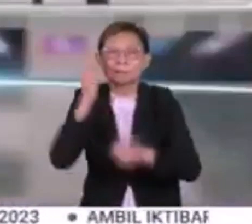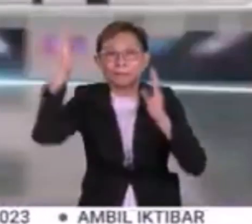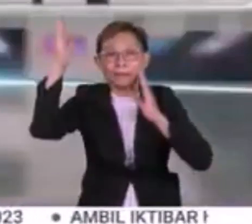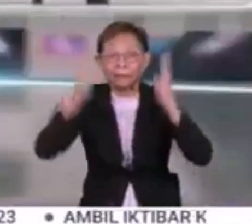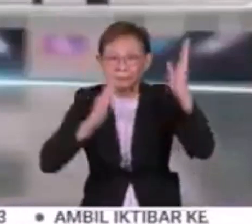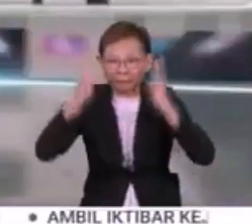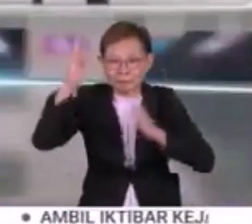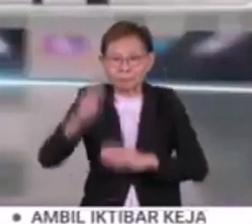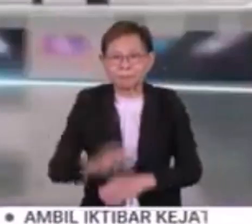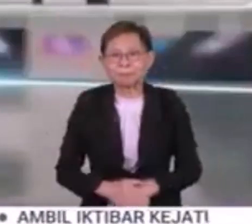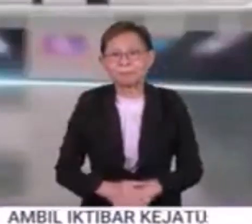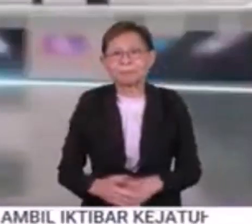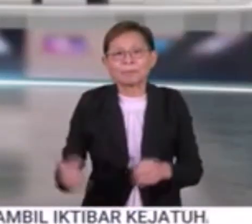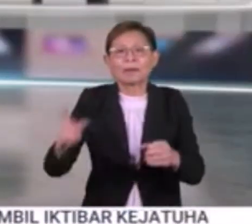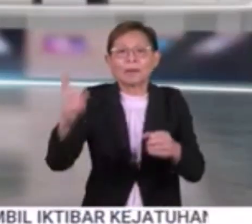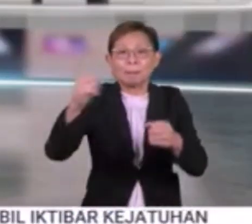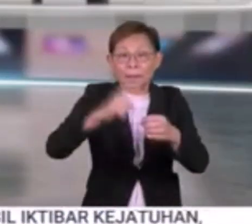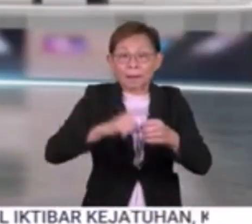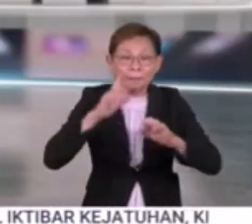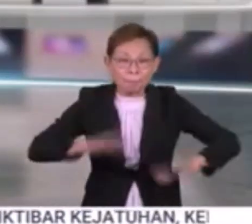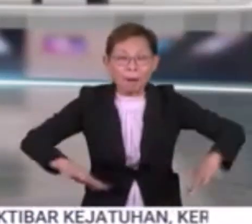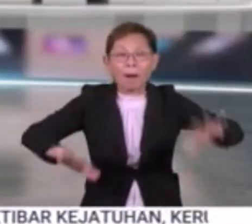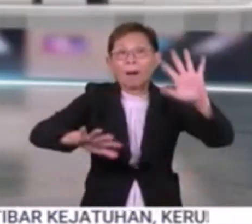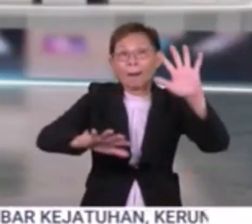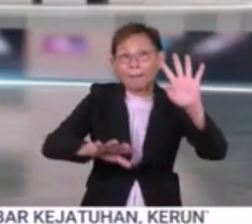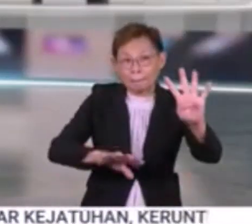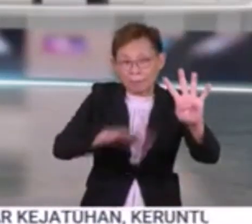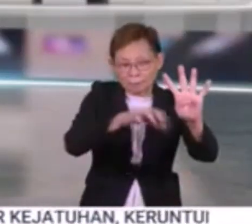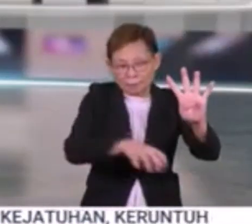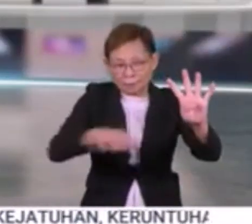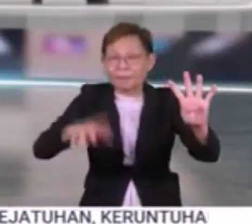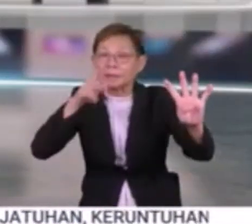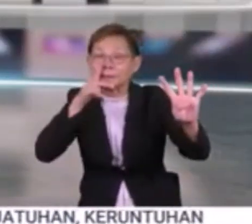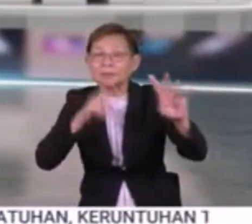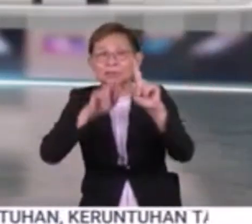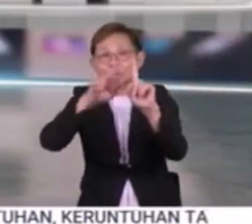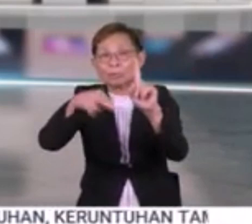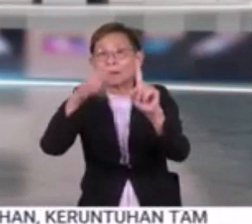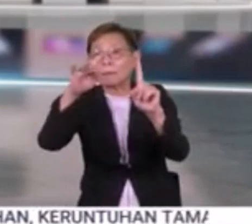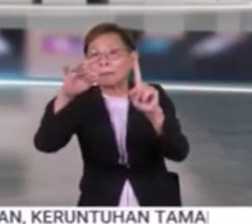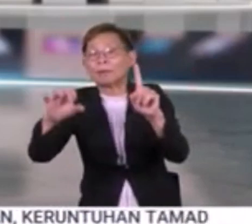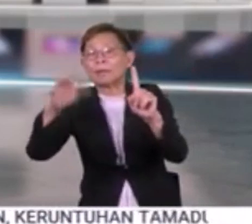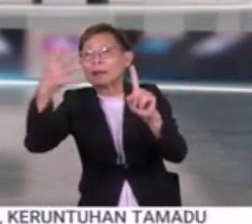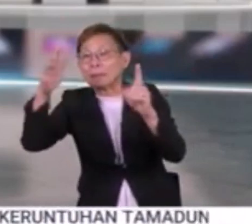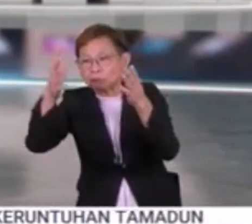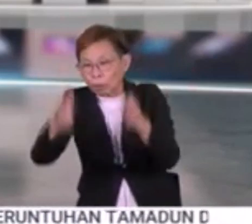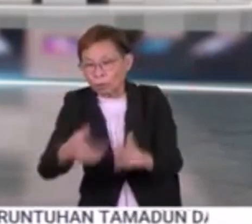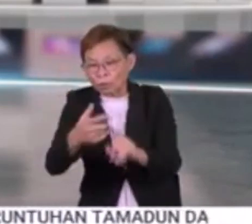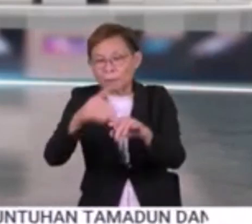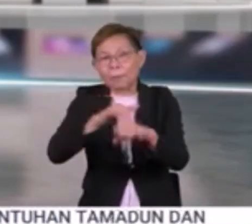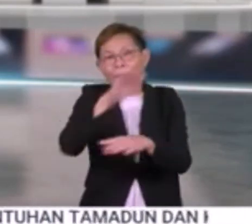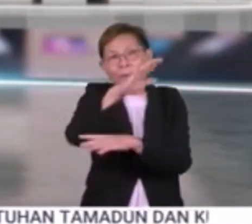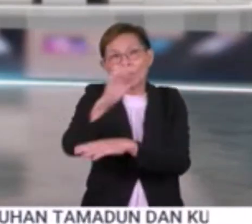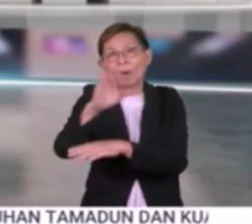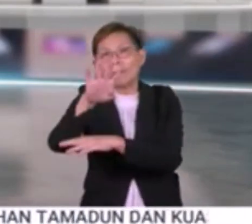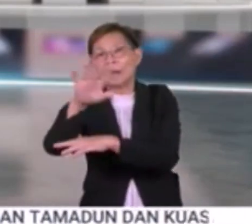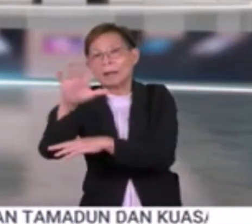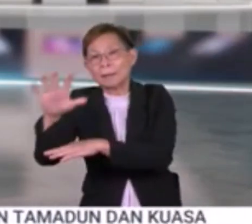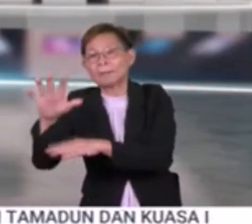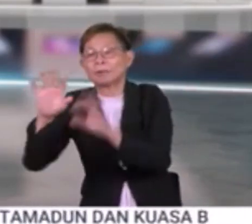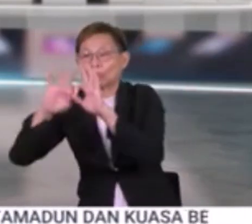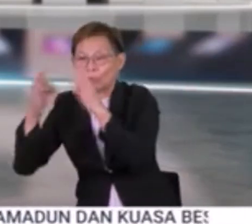Dan ini pula perkembangan banjir empat daerah di Kedah. 1,815 orang daripada 545